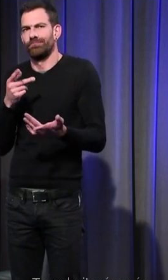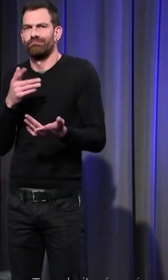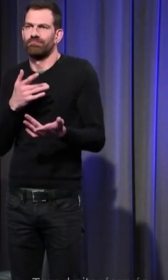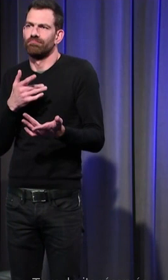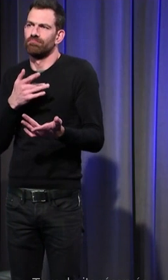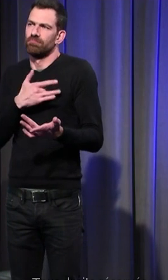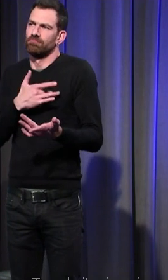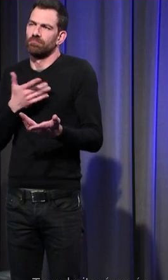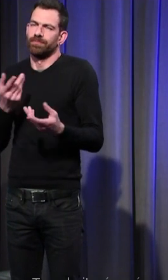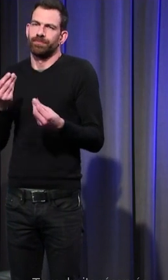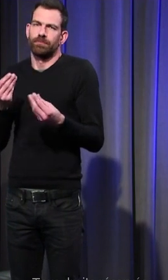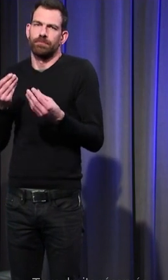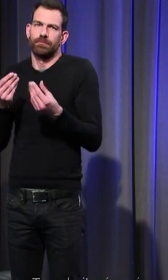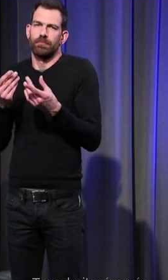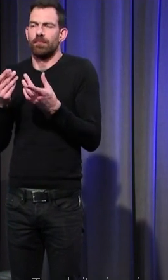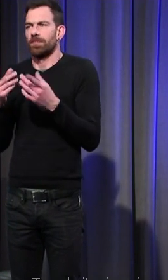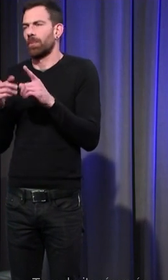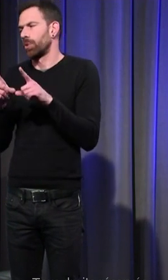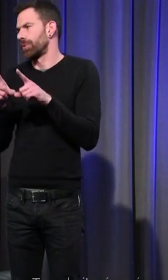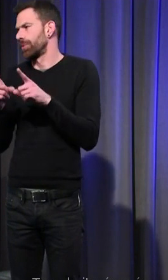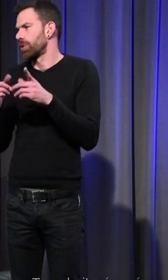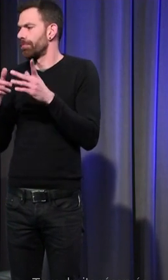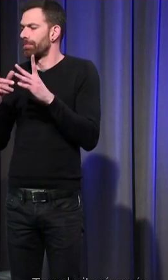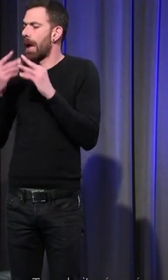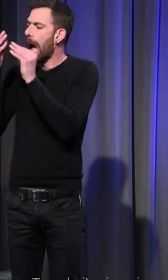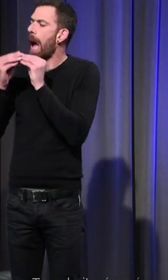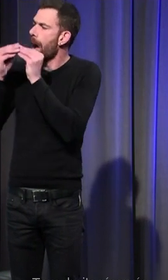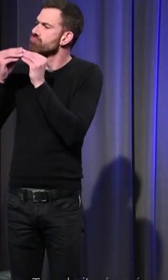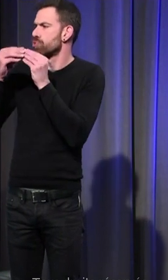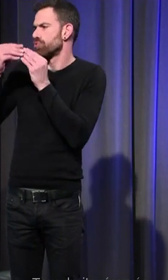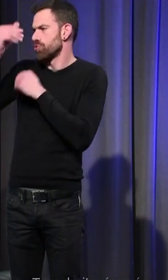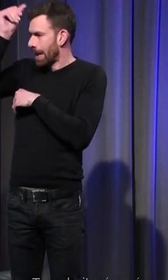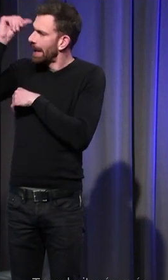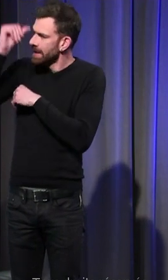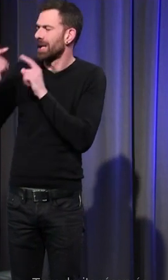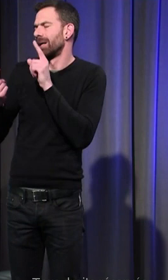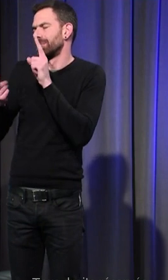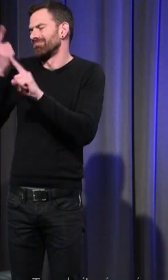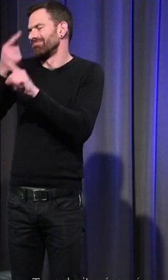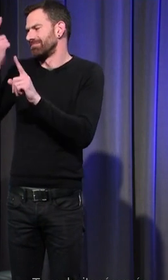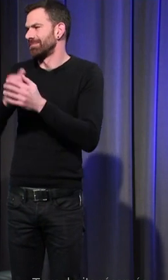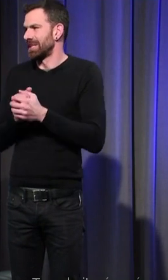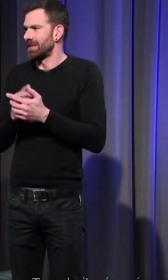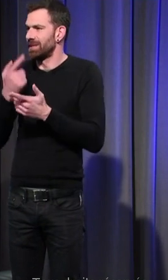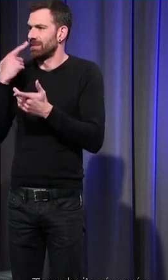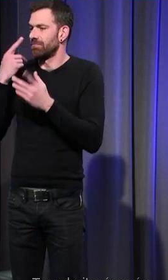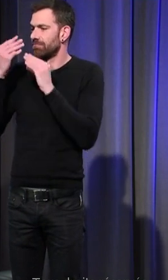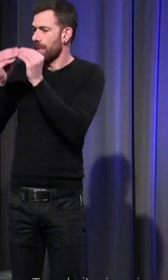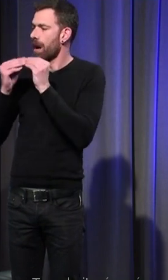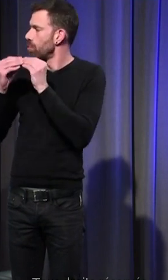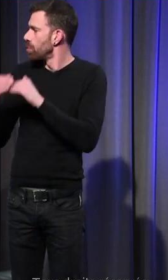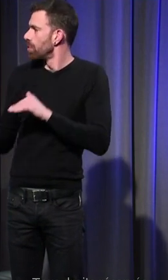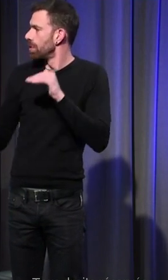c'est une forme très spécifique aussi d'amour chrétien c'est un amour horizontal